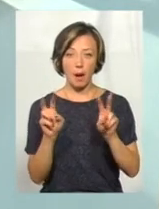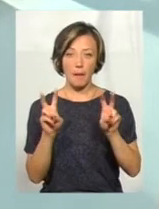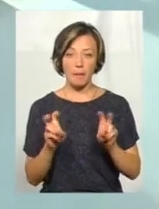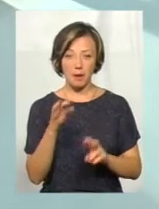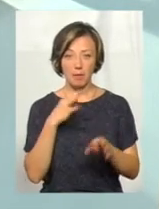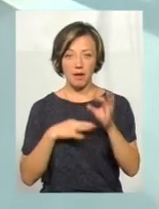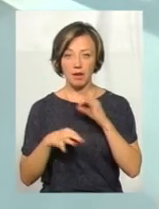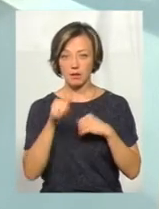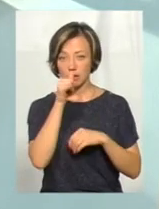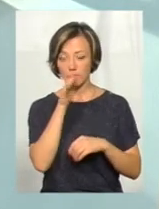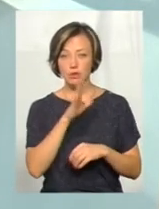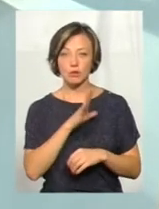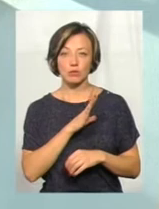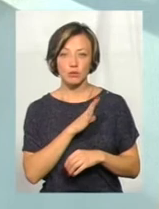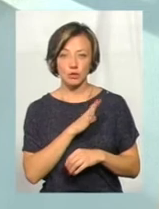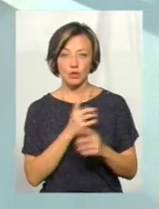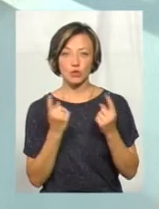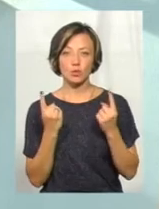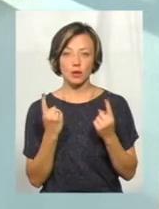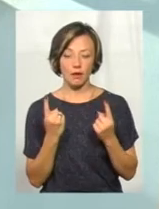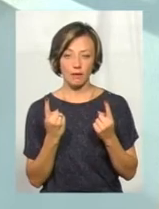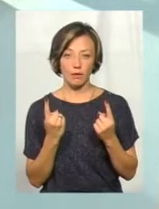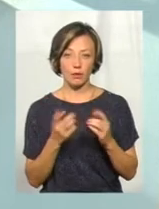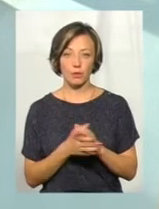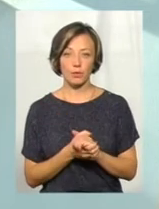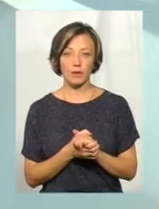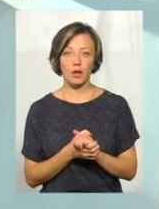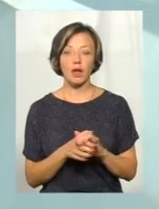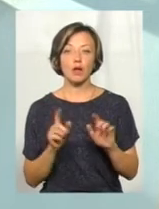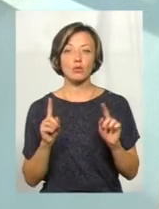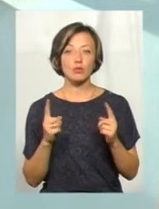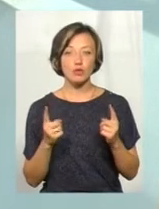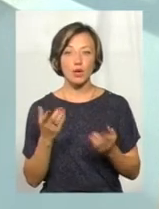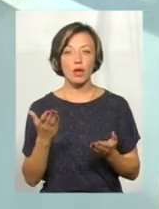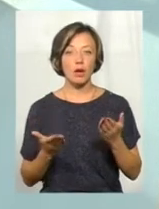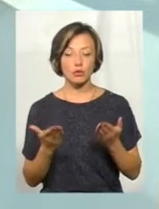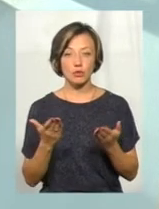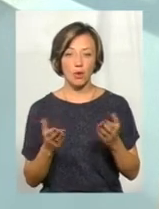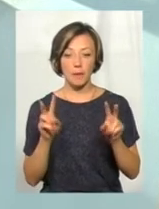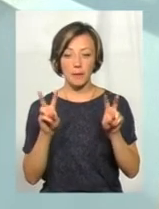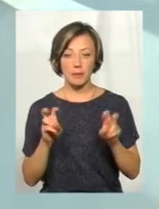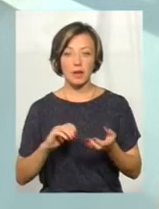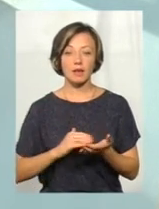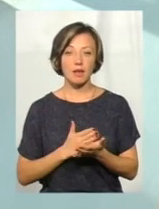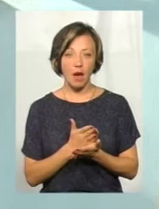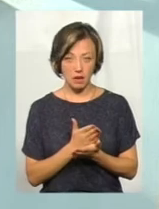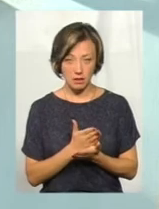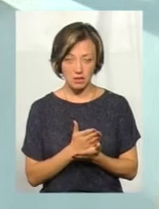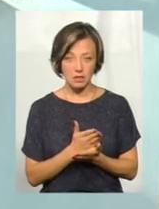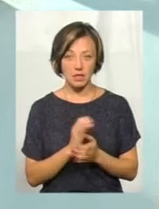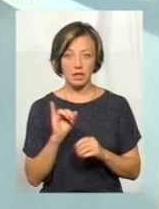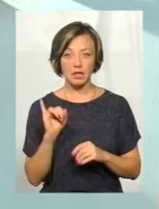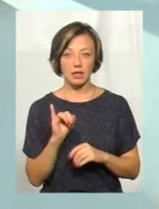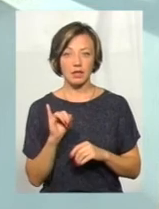не може бути суттєвою. Тому що якщо препарат якісний, і